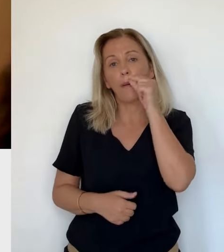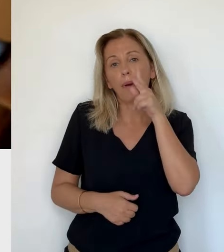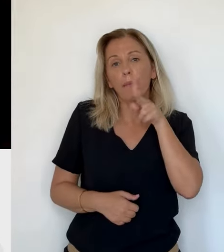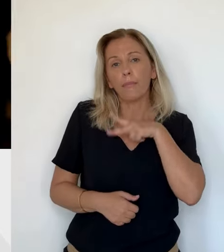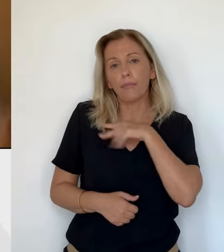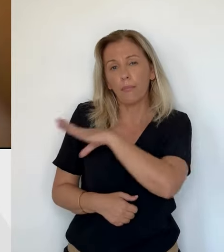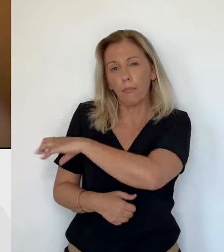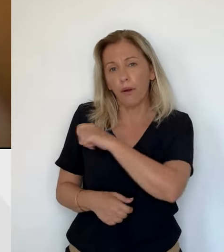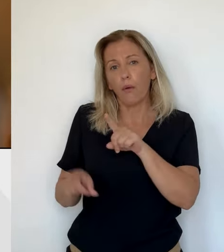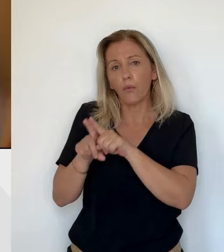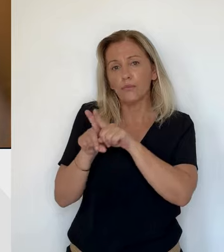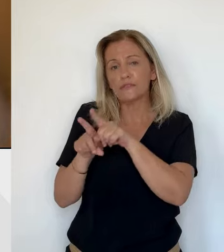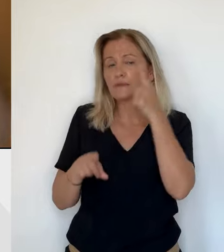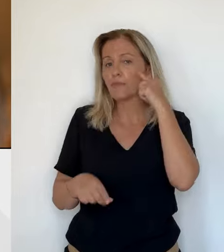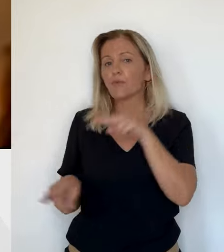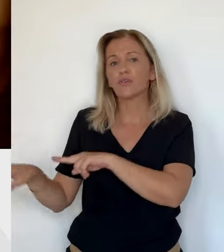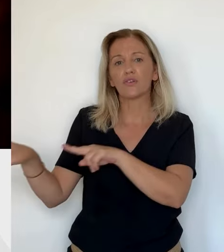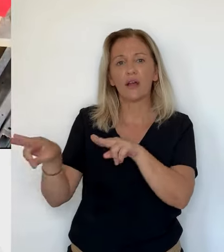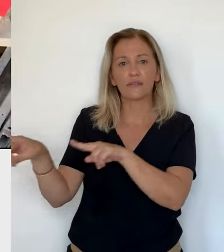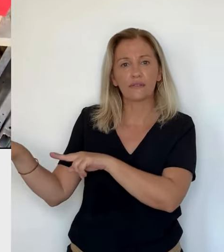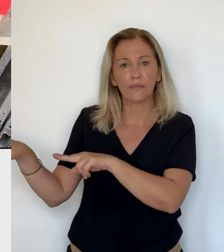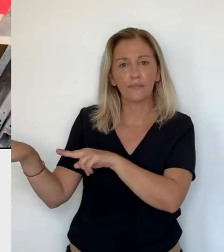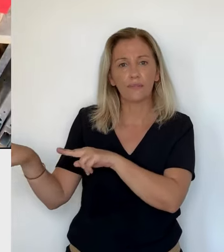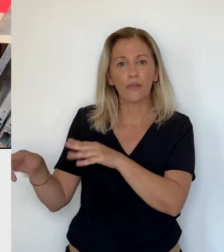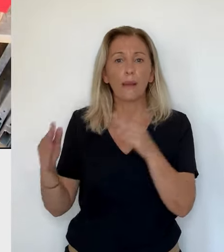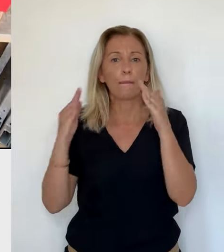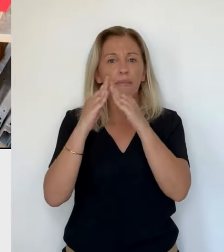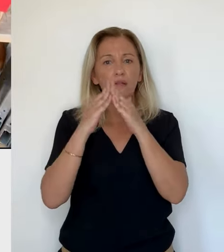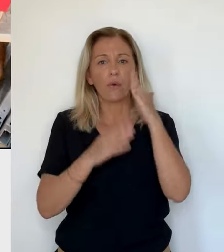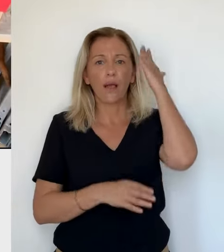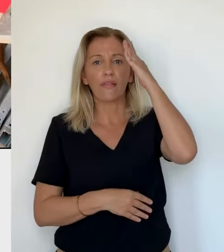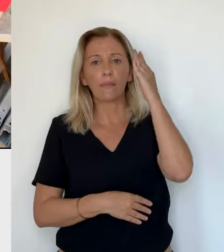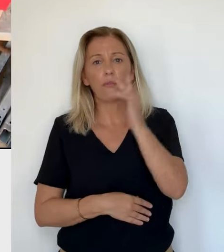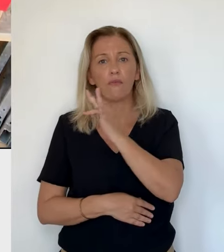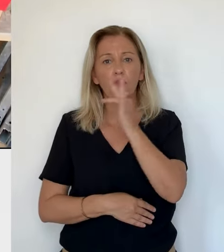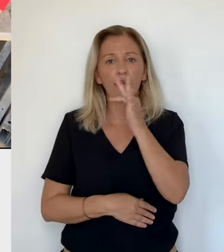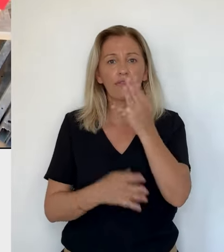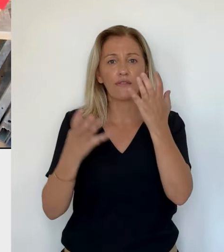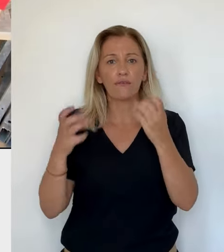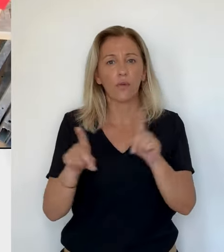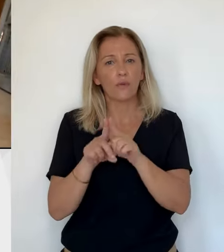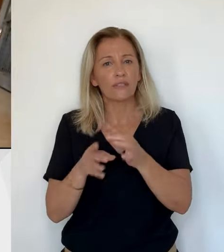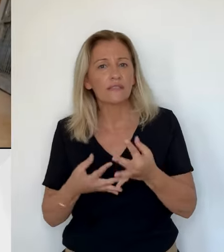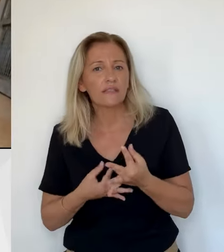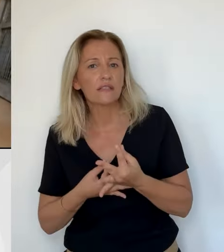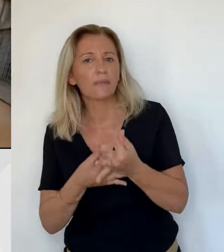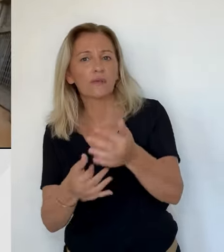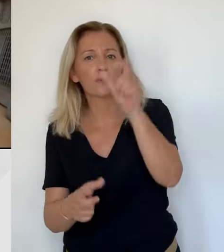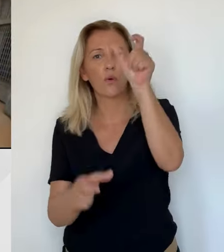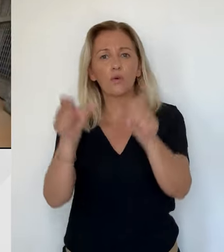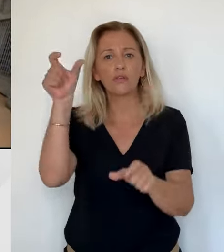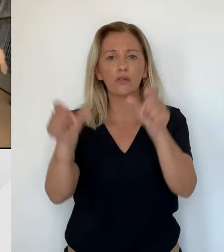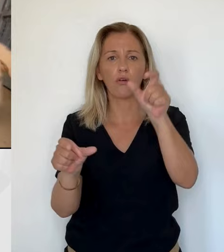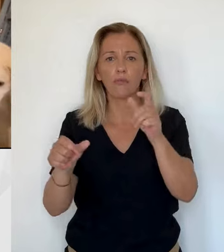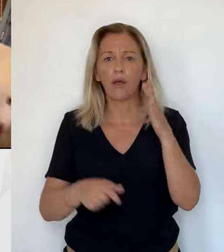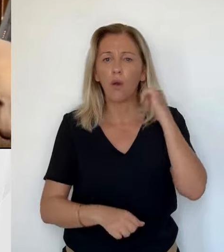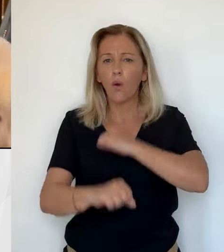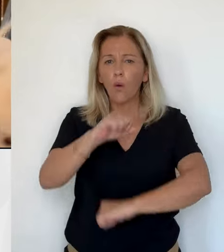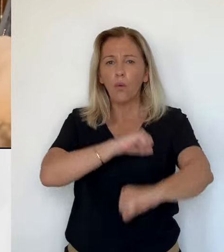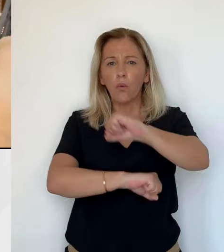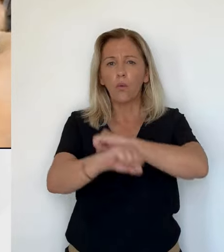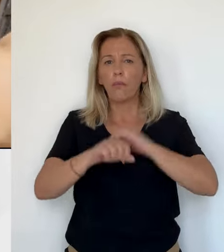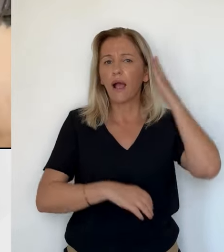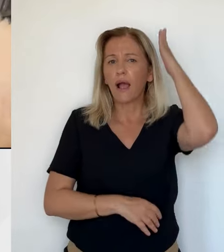Outre trouver une nouvelle maison à ses animaux, l'objectif du refuge de Fouriane est aussi de sensibiliser sur l'abandon. On aimerait qu'effectivement qu moins d'abandon